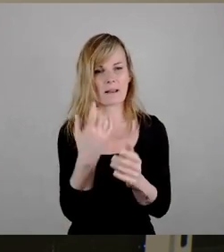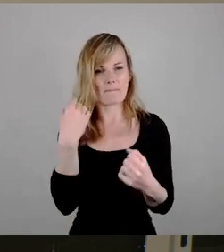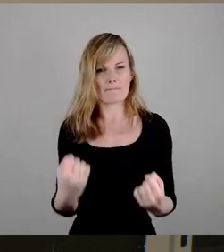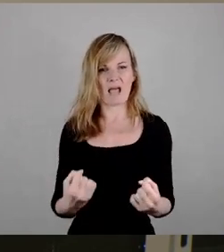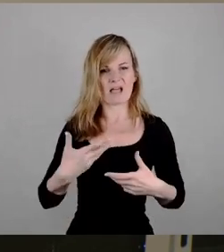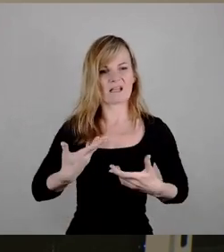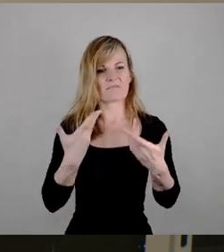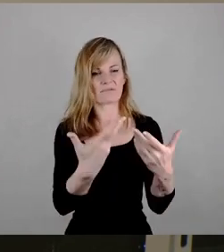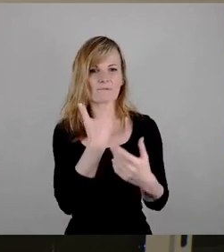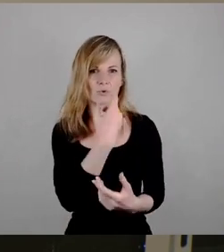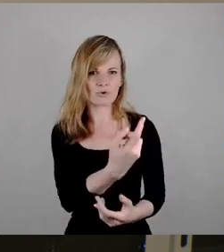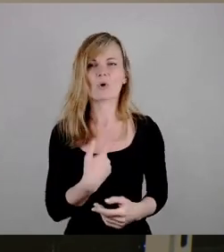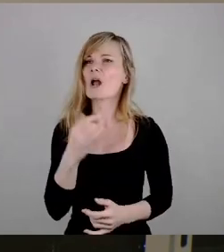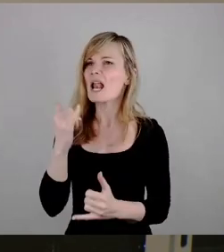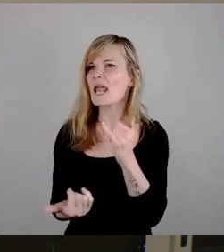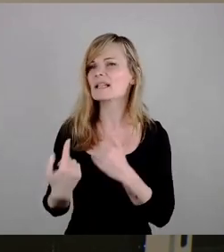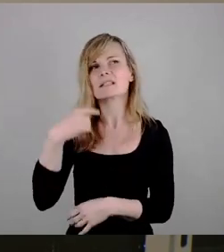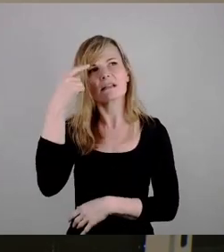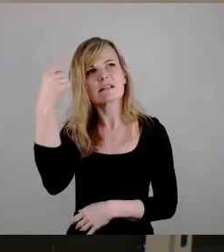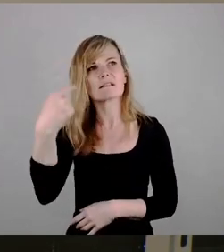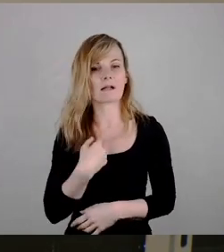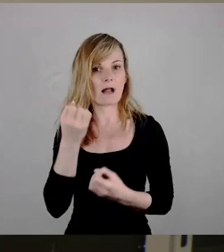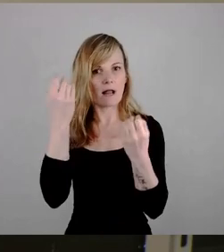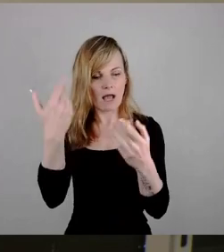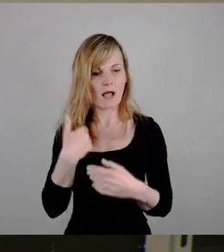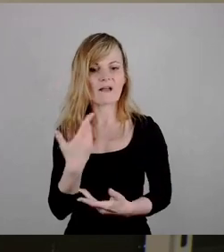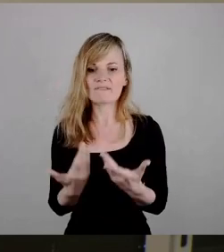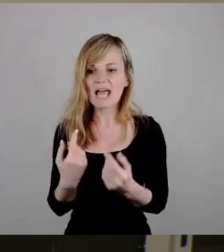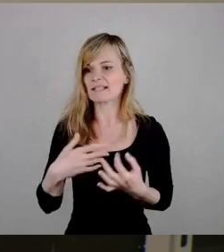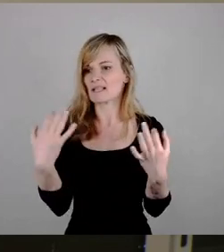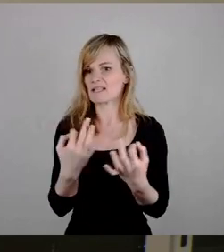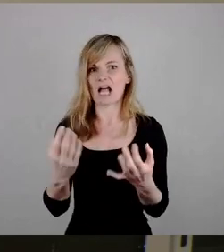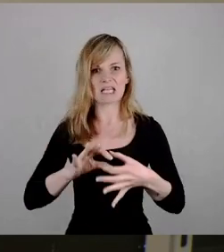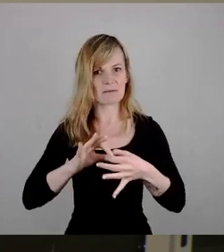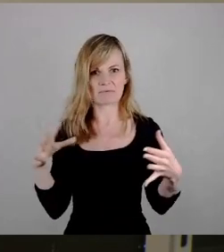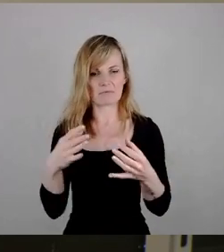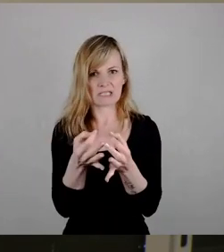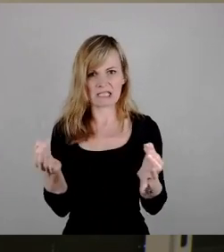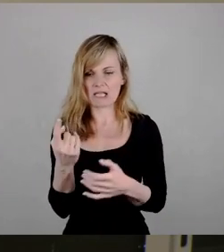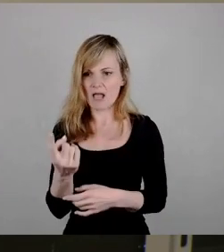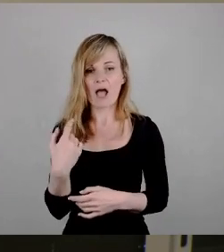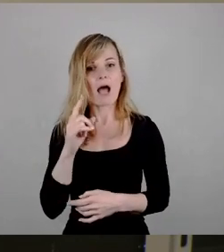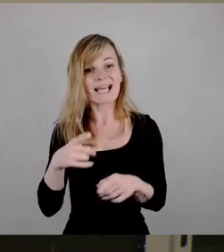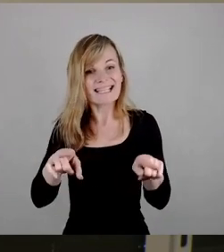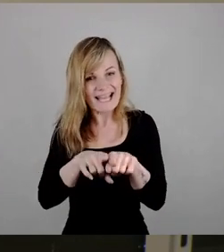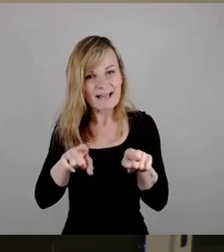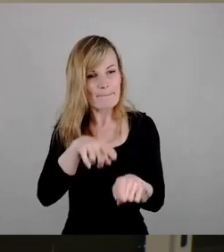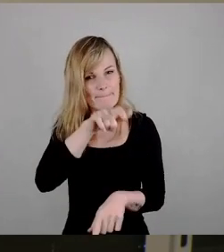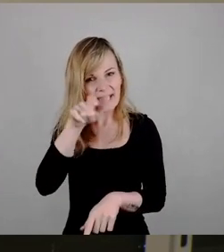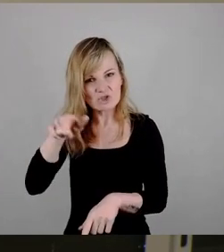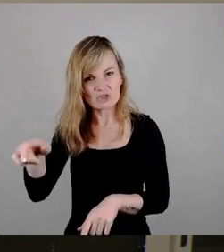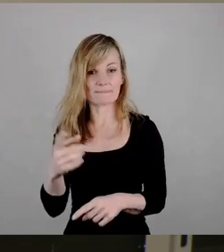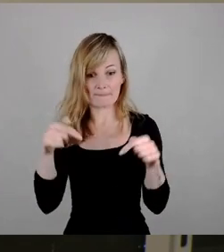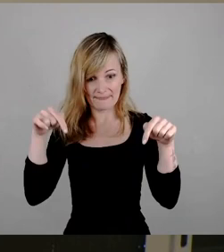das letzte war mein Gedanke, natürlich, ich weiß, dass das sachlich nichts miteinander zu tun hat, aber dieselben Leute, die hier,